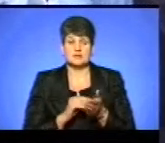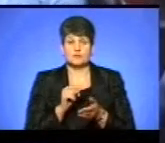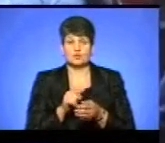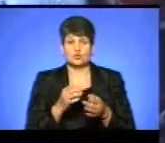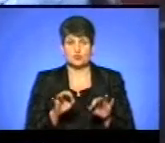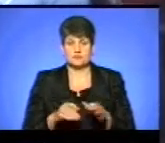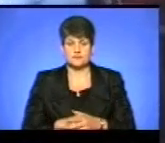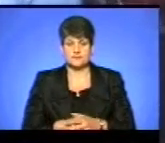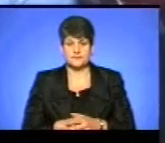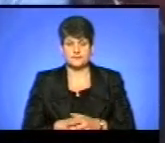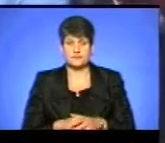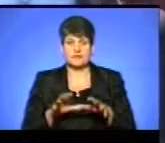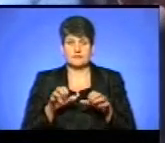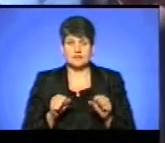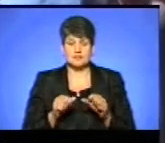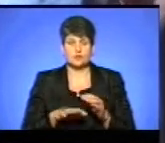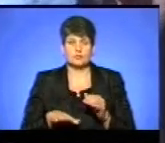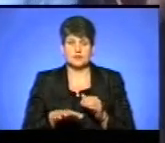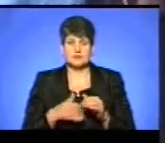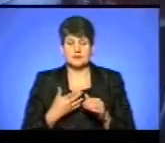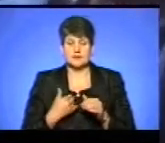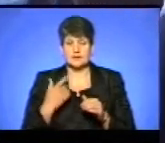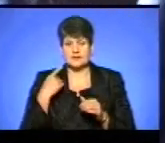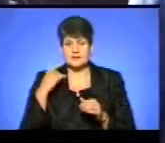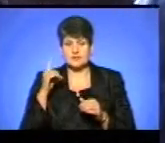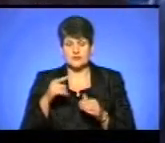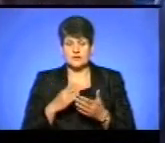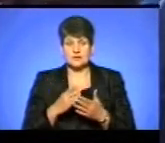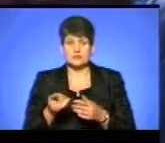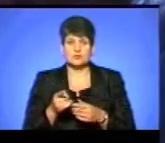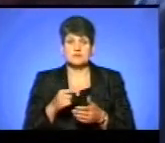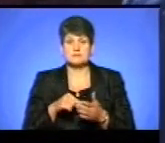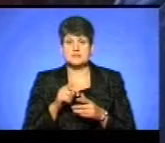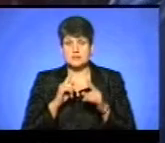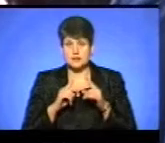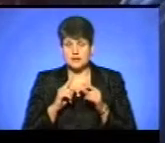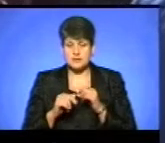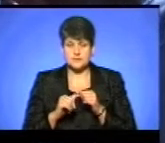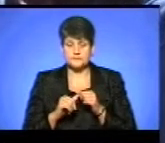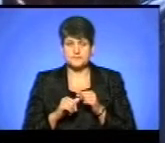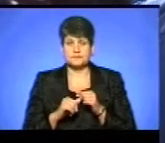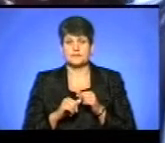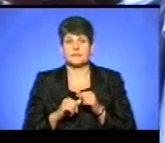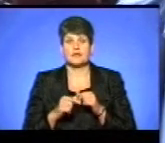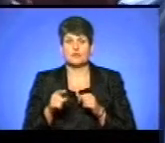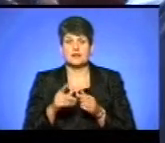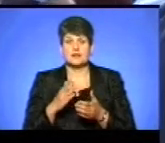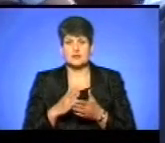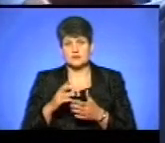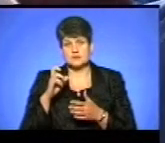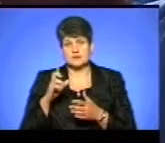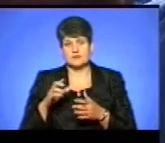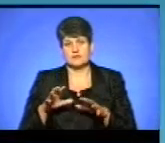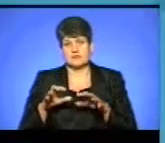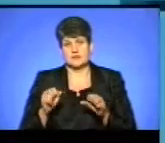дозволі. Власне, про ділянки, наскільки мені відомо, є Тернопільська міська рада. Це в нас знаходиться комунальні власності,